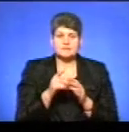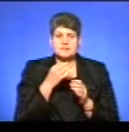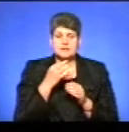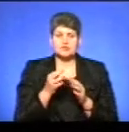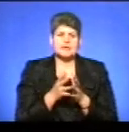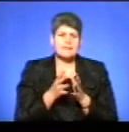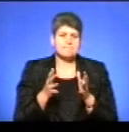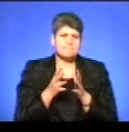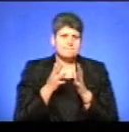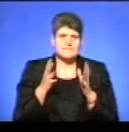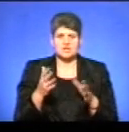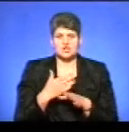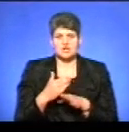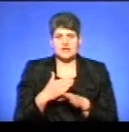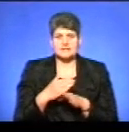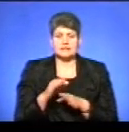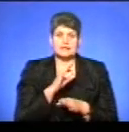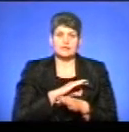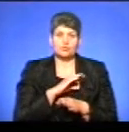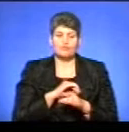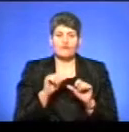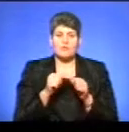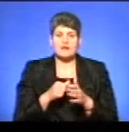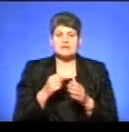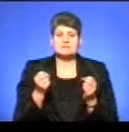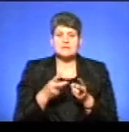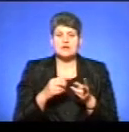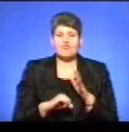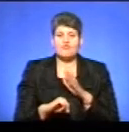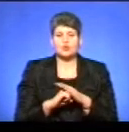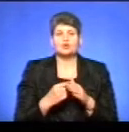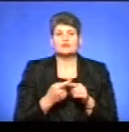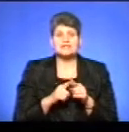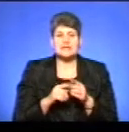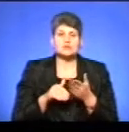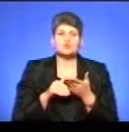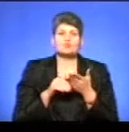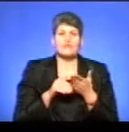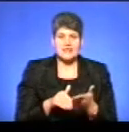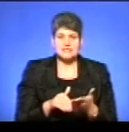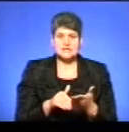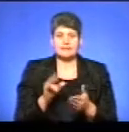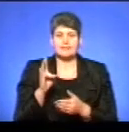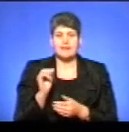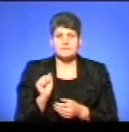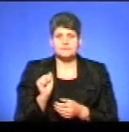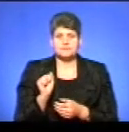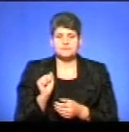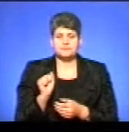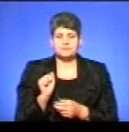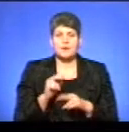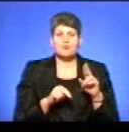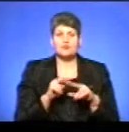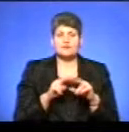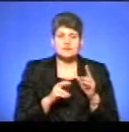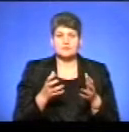частка надходжень, формування спеціального фонду – це субвенція на будівництво